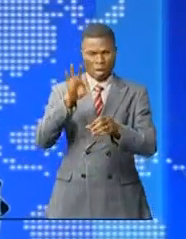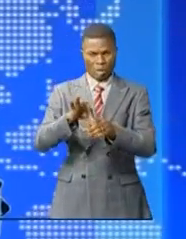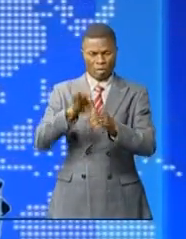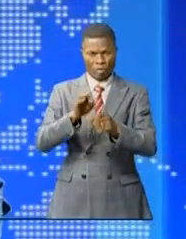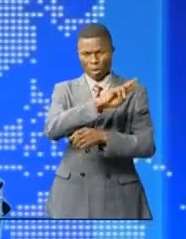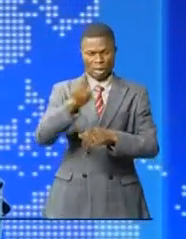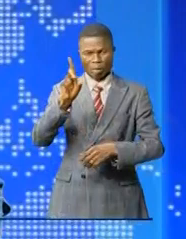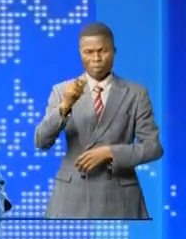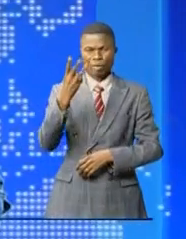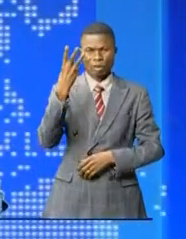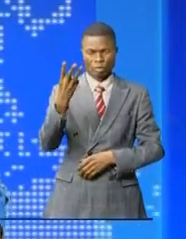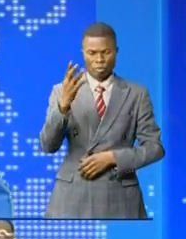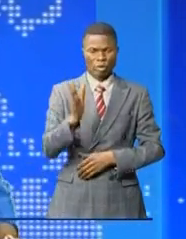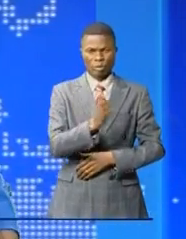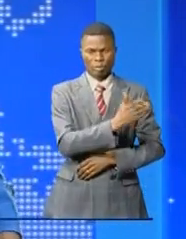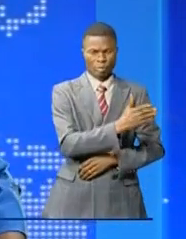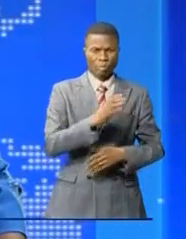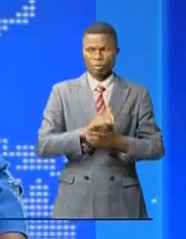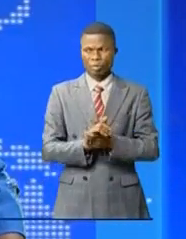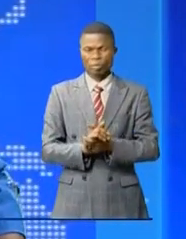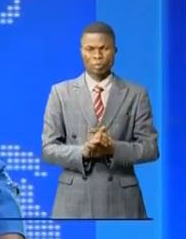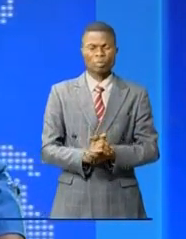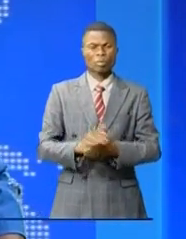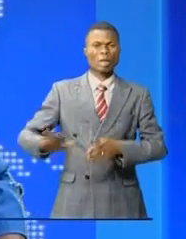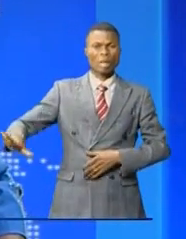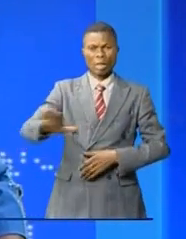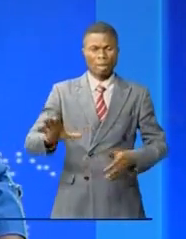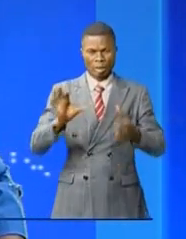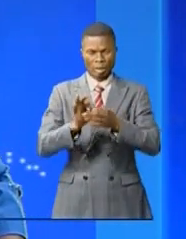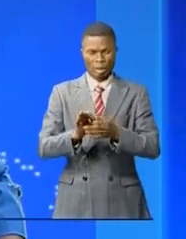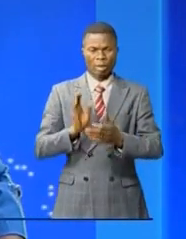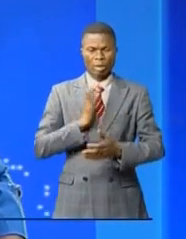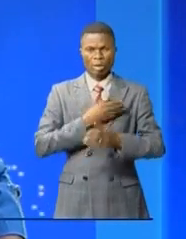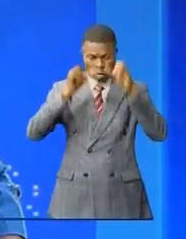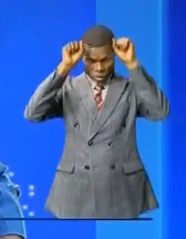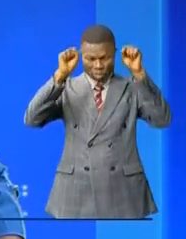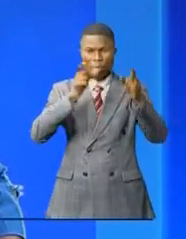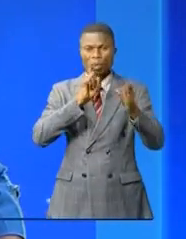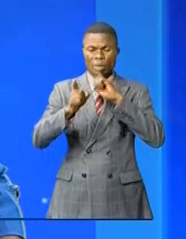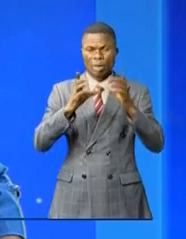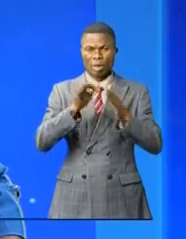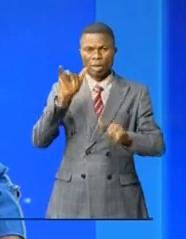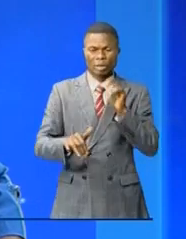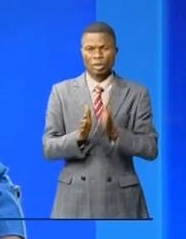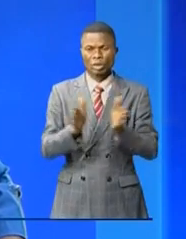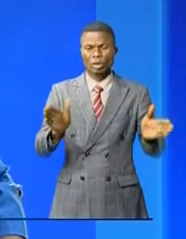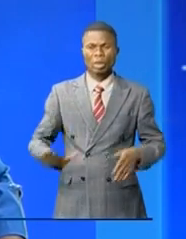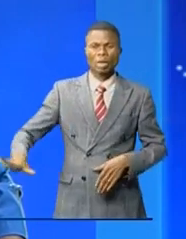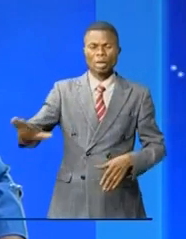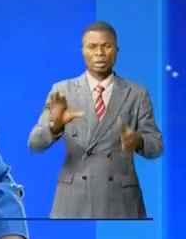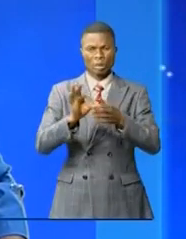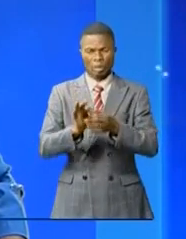en 2023. Toujours à New York, Félix Tshisekedi a eu des échanges avec le secrétaire général de l'ONU,